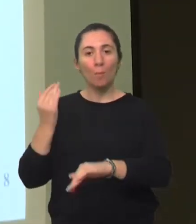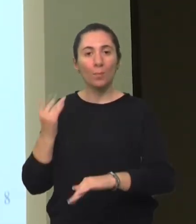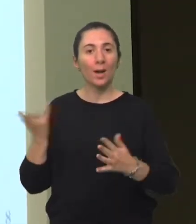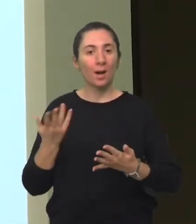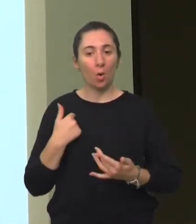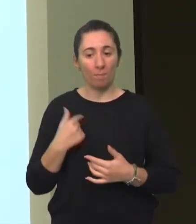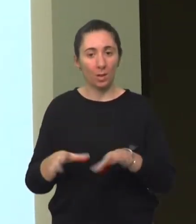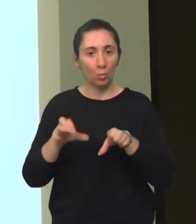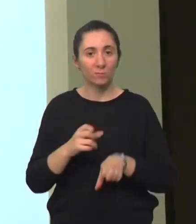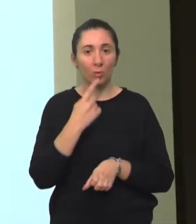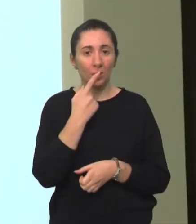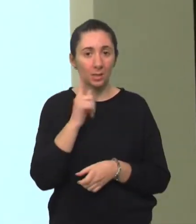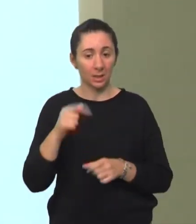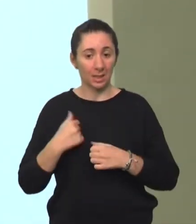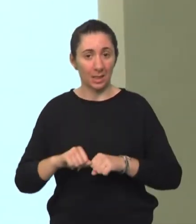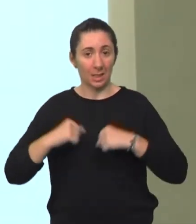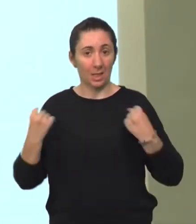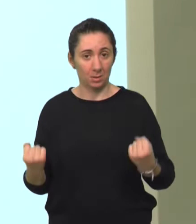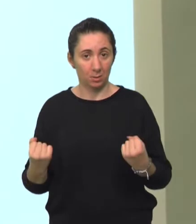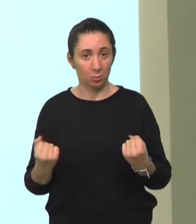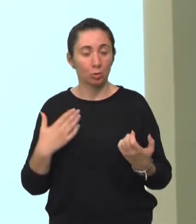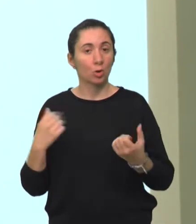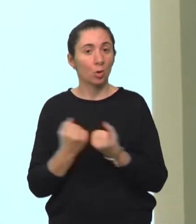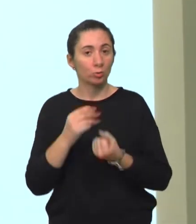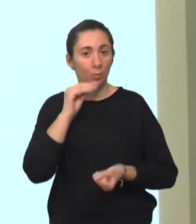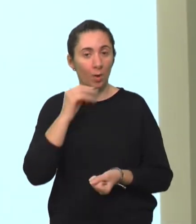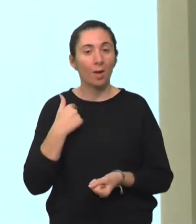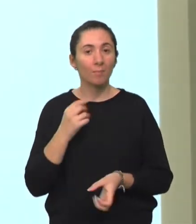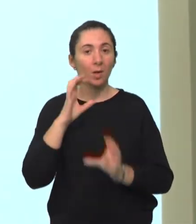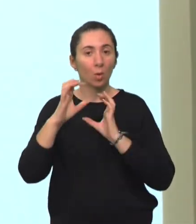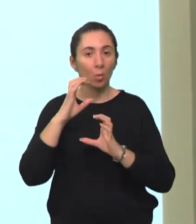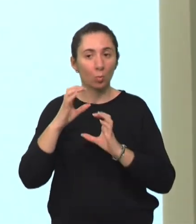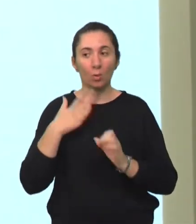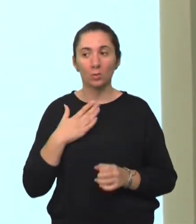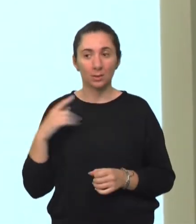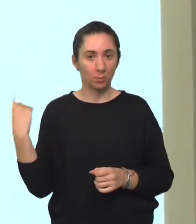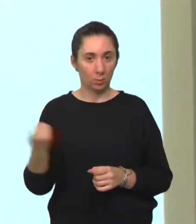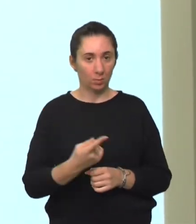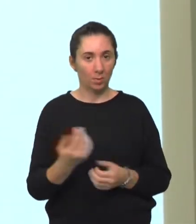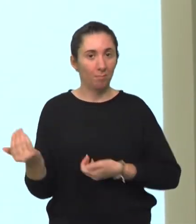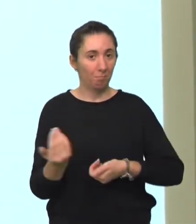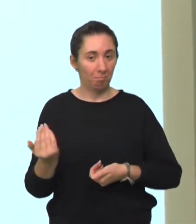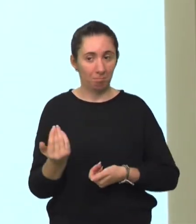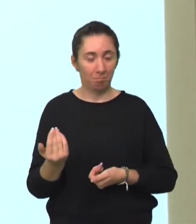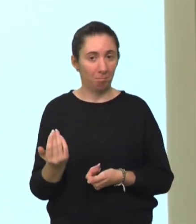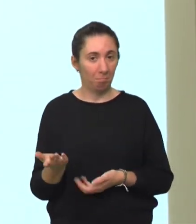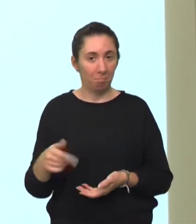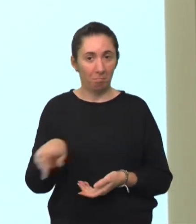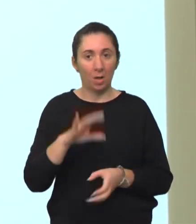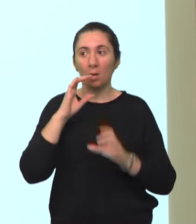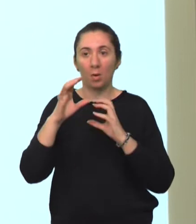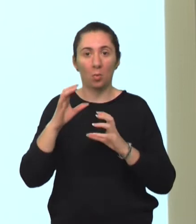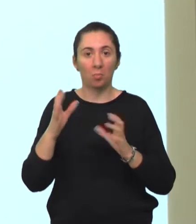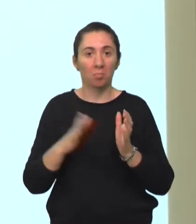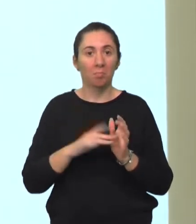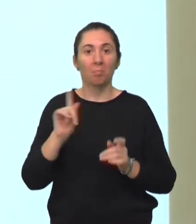usvojimo jezik i razvijemo ga, puno prije nego što naučimo pričati, komuniciramo sa svojom okolinom. Male bebe od dana svoga rađenja sa svojom okolinom